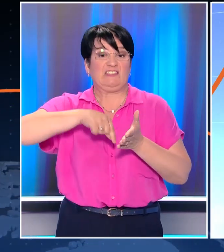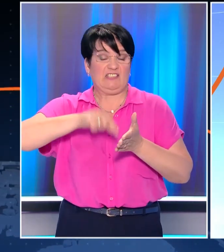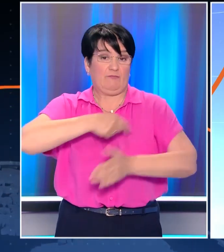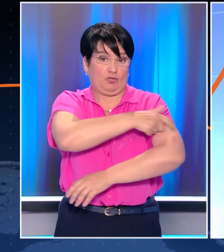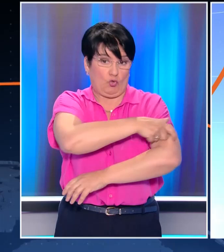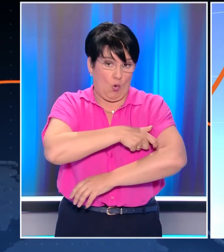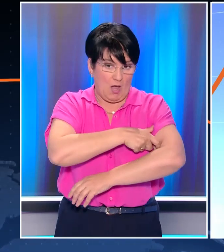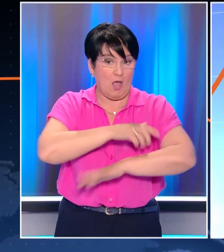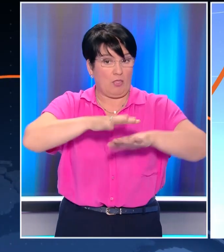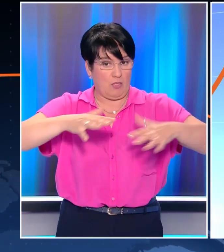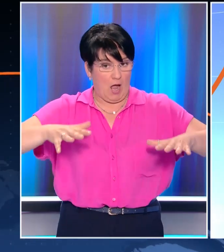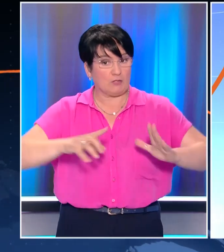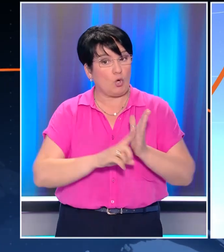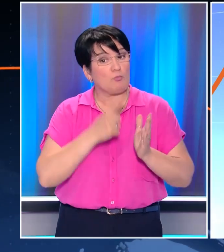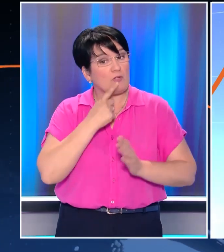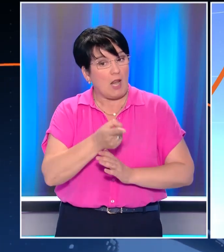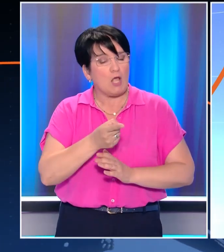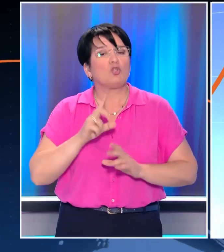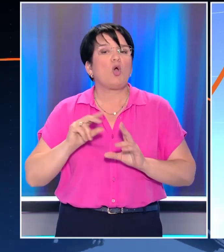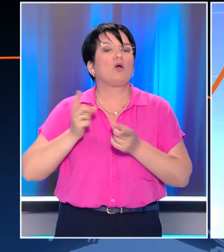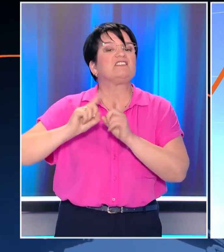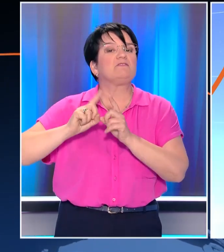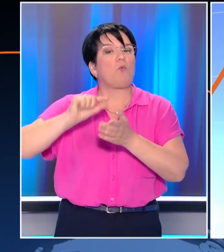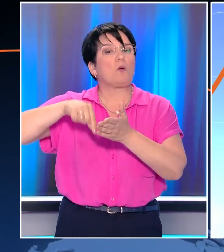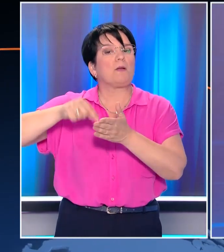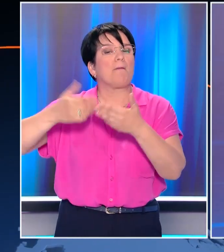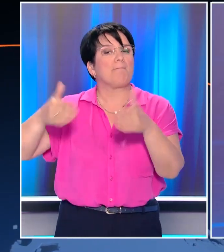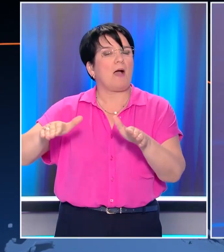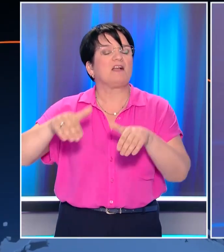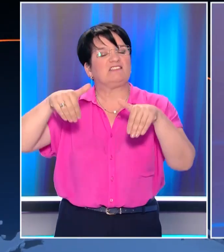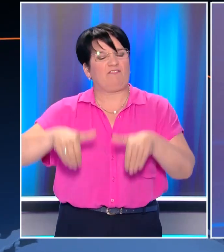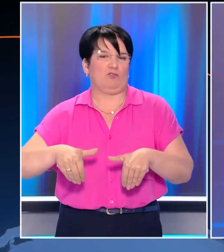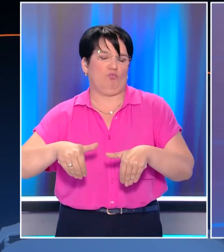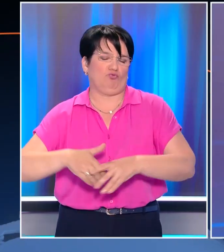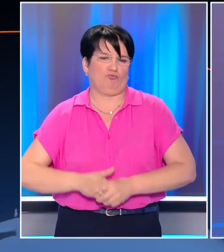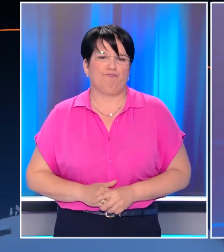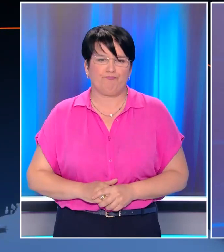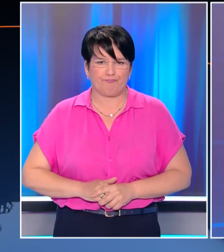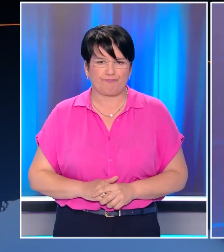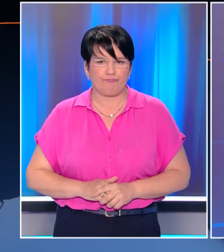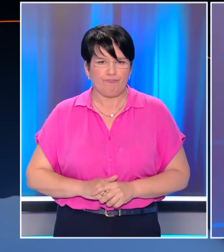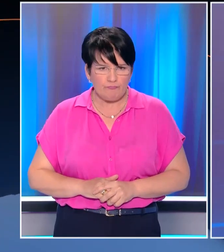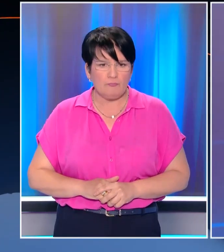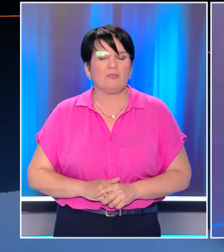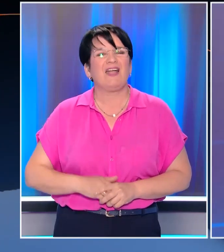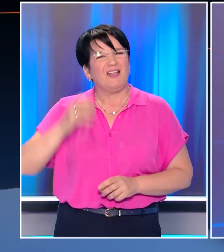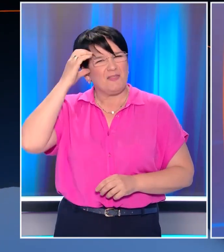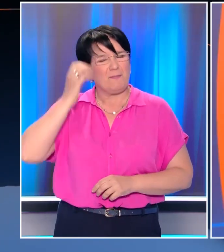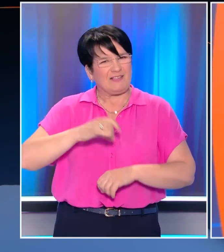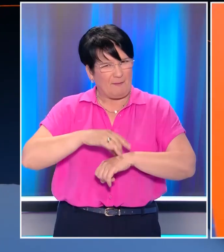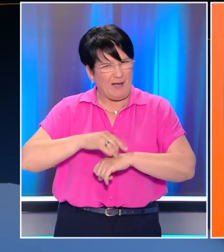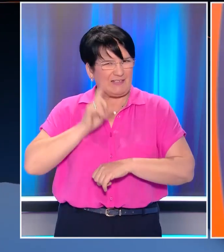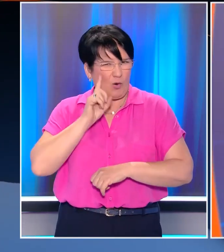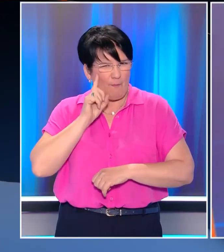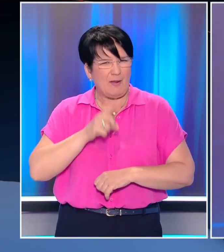ΟΗΕ για το Δίκαιο της Θάλασσας και όλες τις άλλες σχετικές συμφωνίες. Στα ίδια επιχειρήματα ότι δεν έβλαψε τα παιδιά της